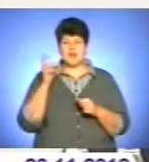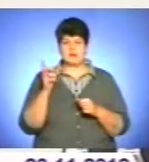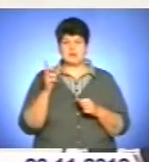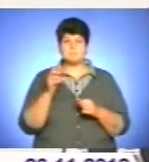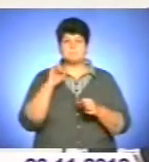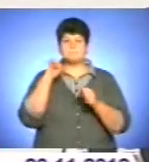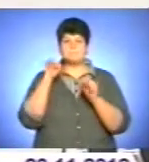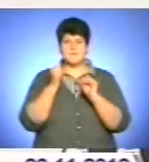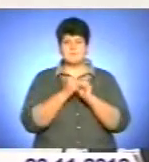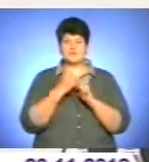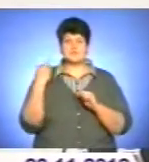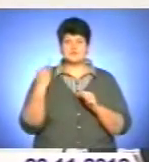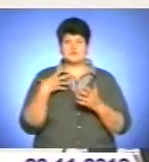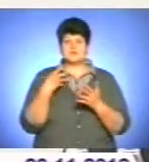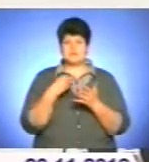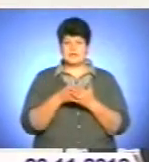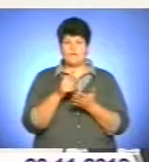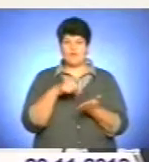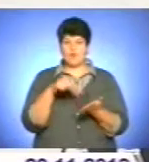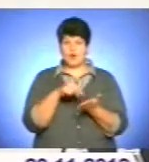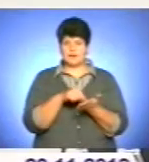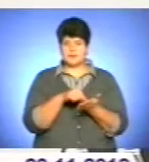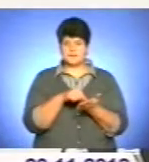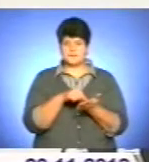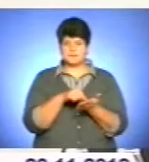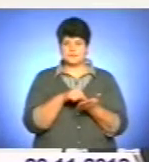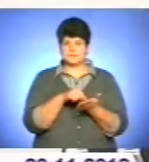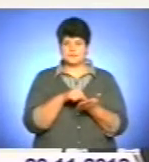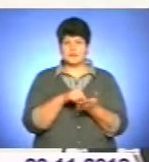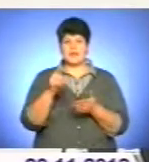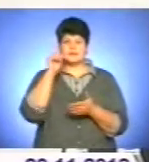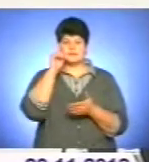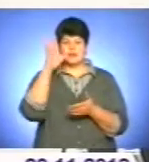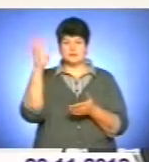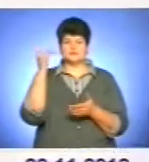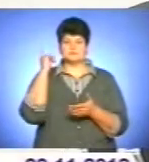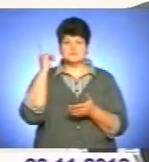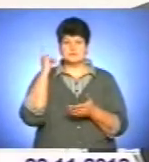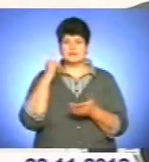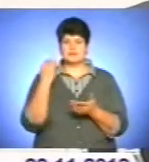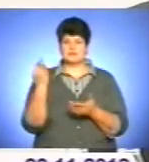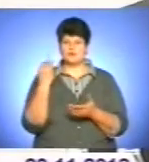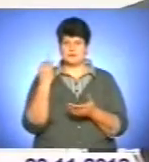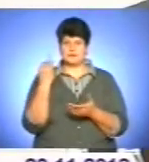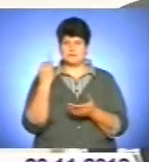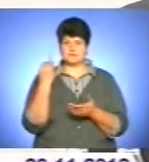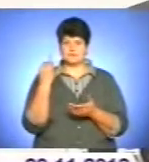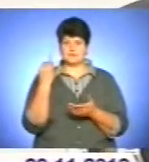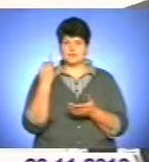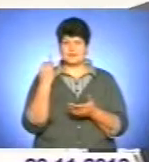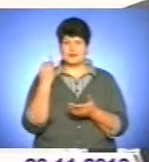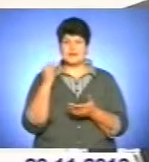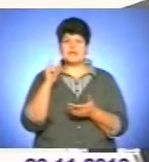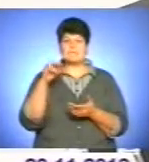об історії своєго міста, о славній, знаменітій древній історії. Заметьте, імперський